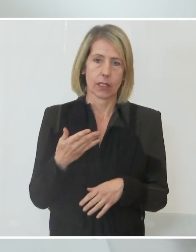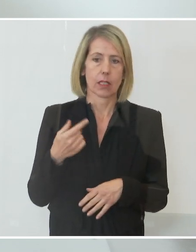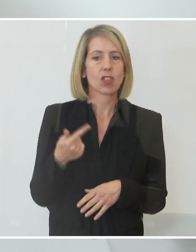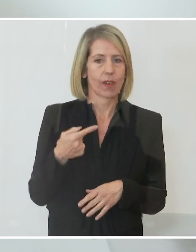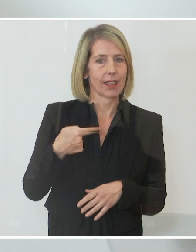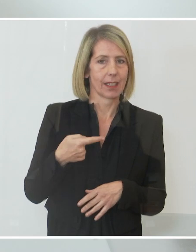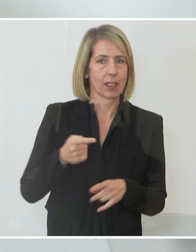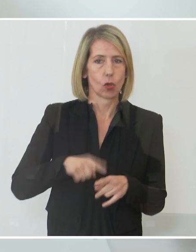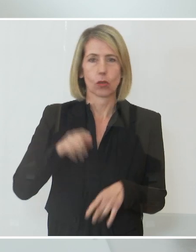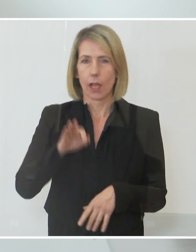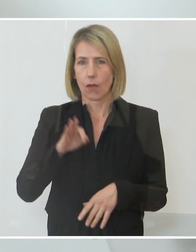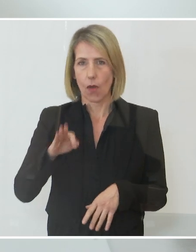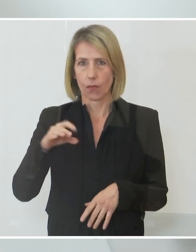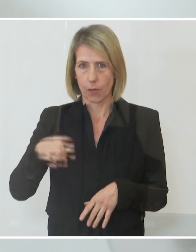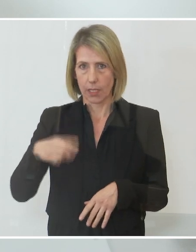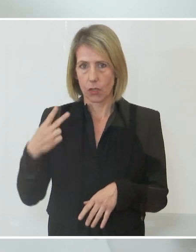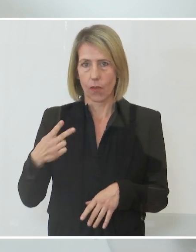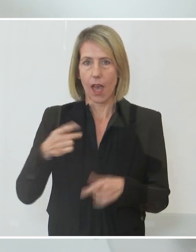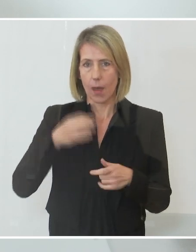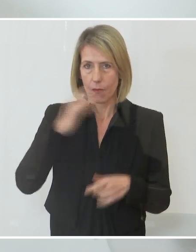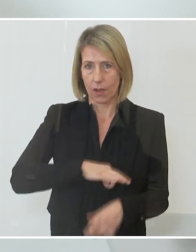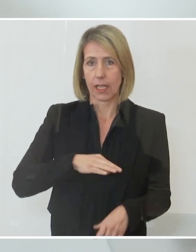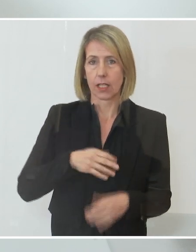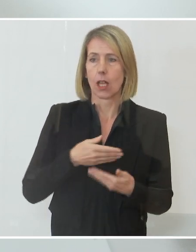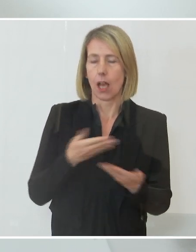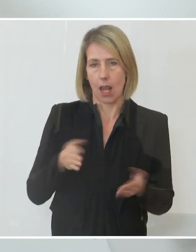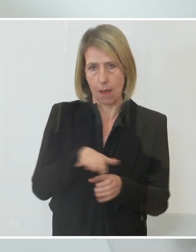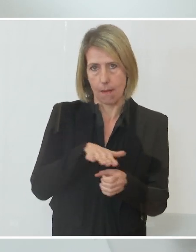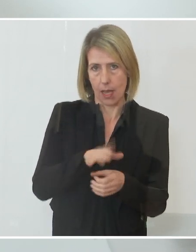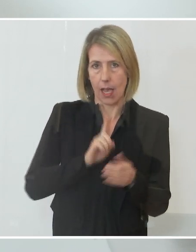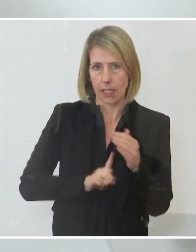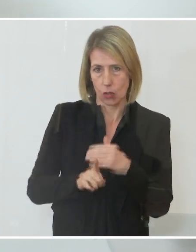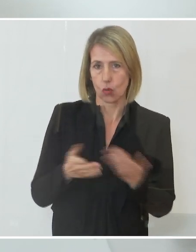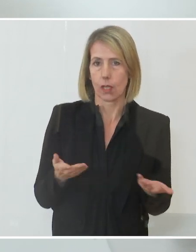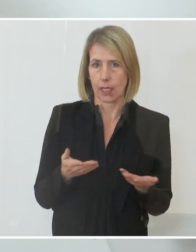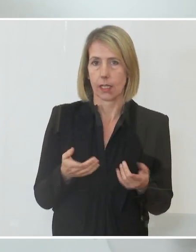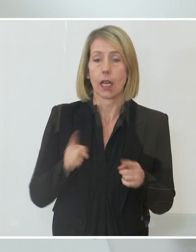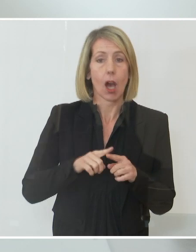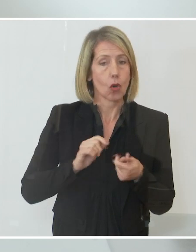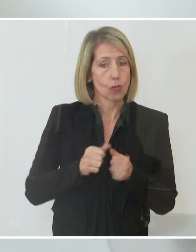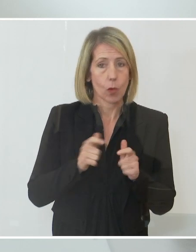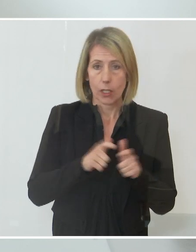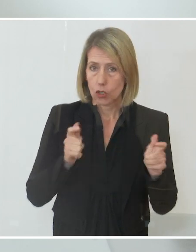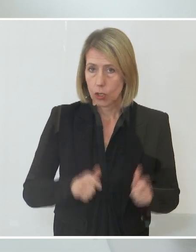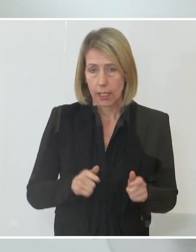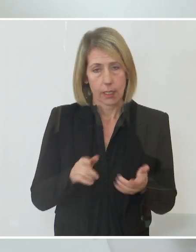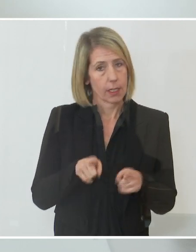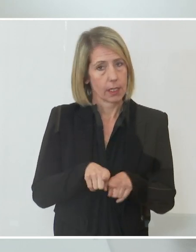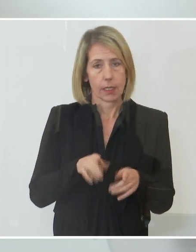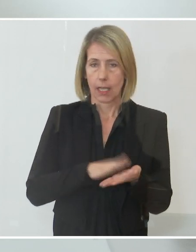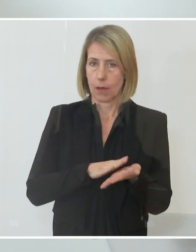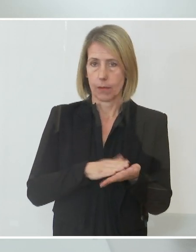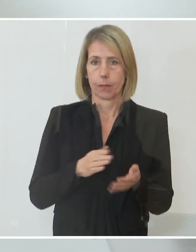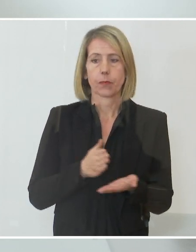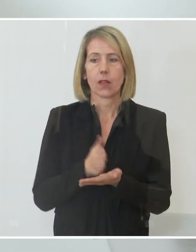eine FFP2Pflicht in allen zugänglichen Bereichen. Das gleiche gilt für Sportstätten. Während im Sport muss